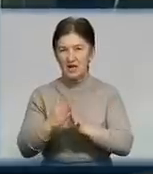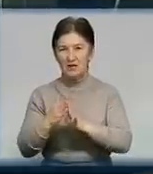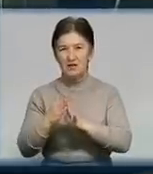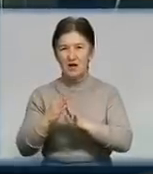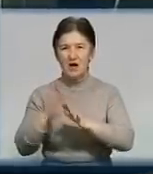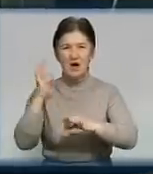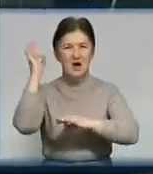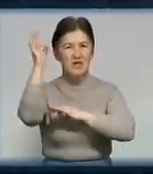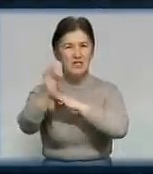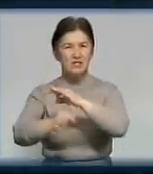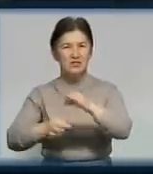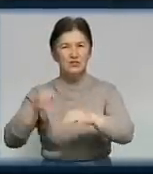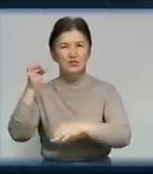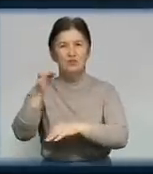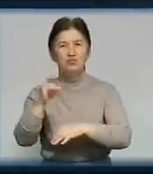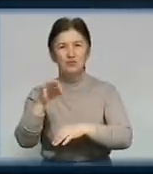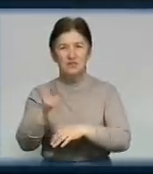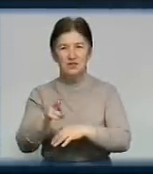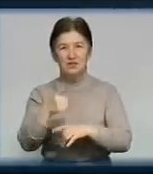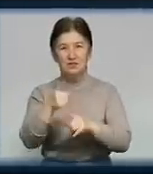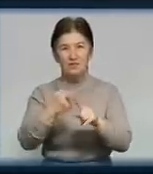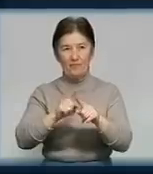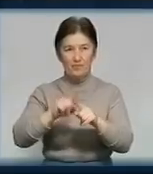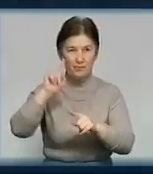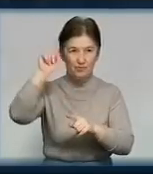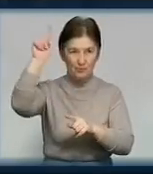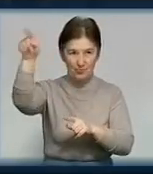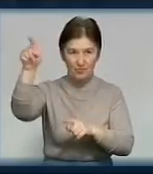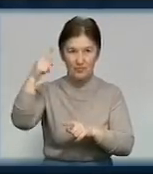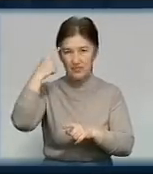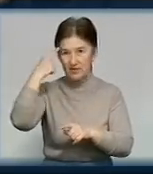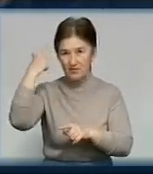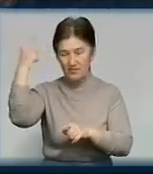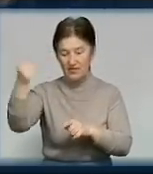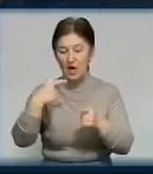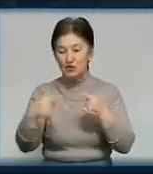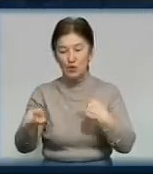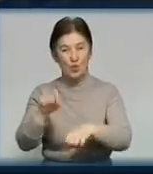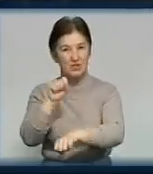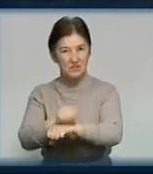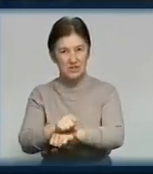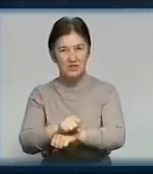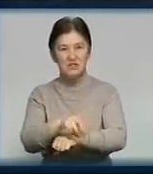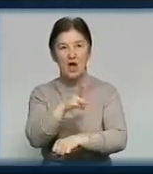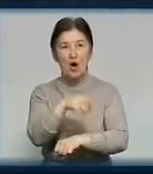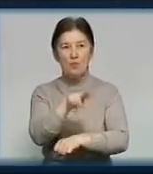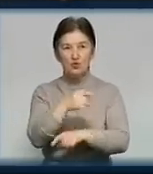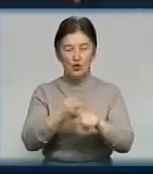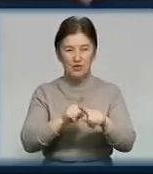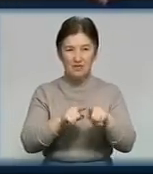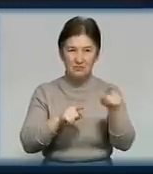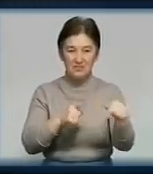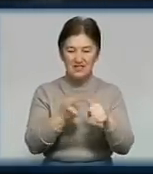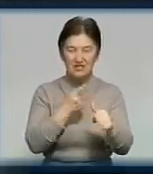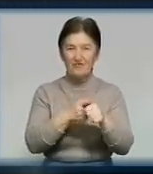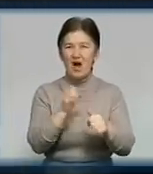передавача. Є скадер, на який ми подаємо наш сигнал з іншої ПТС, іншої станції. Є модулятор і тут так називається ап